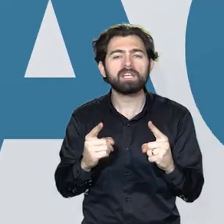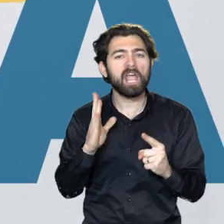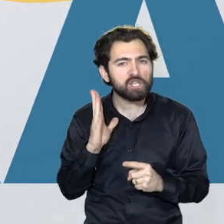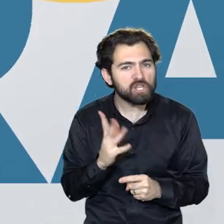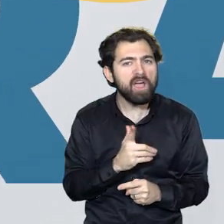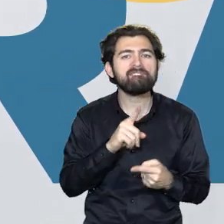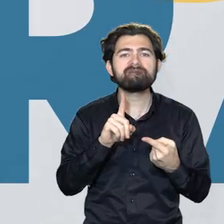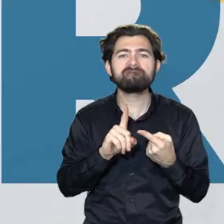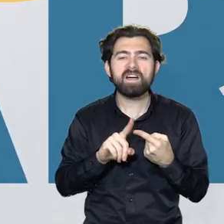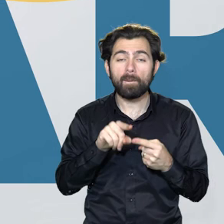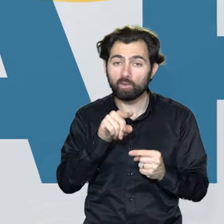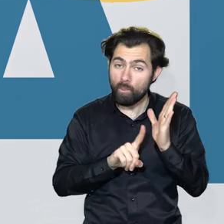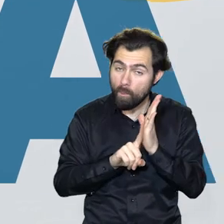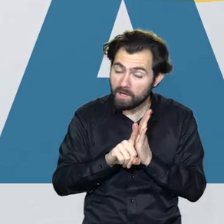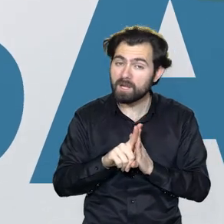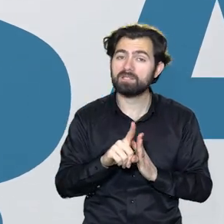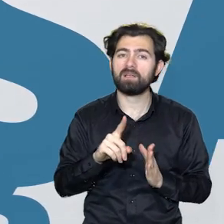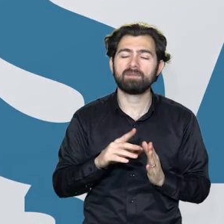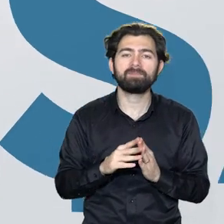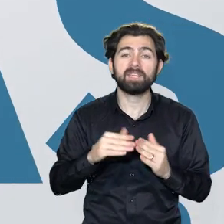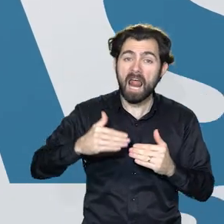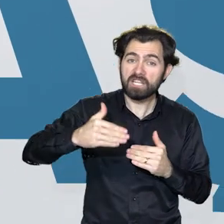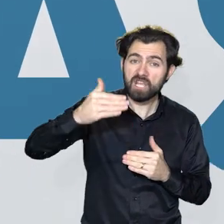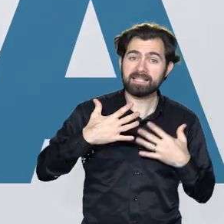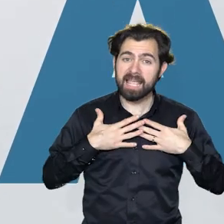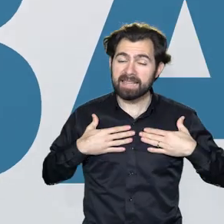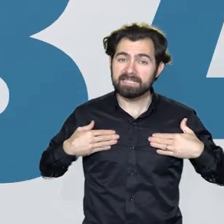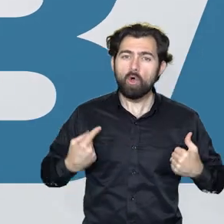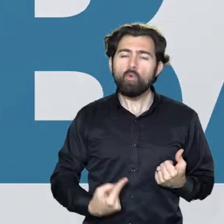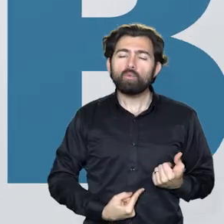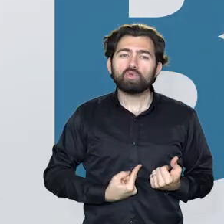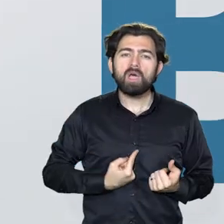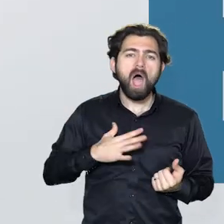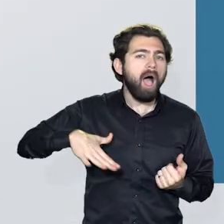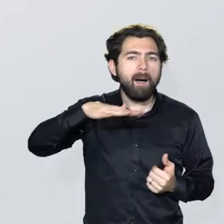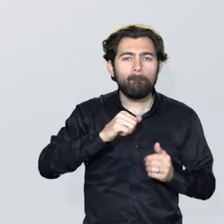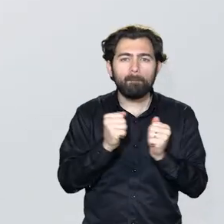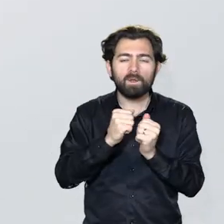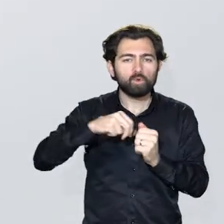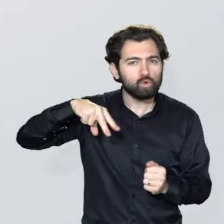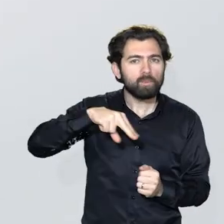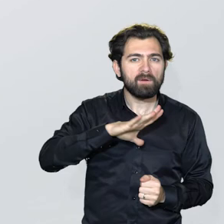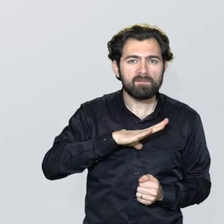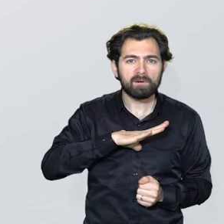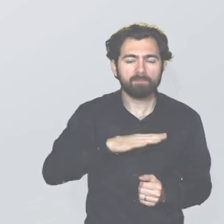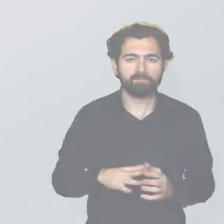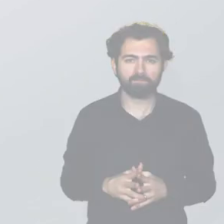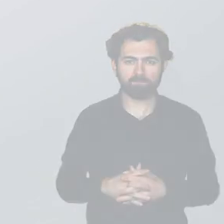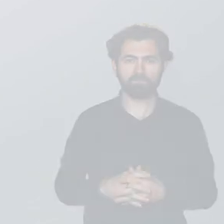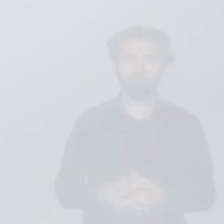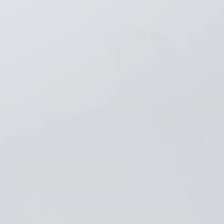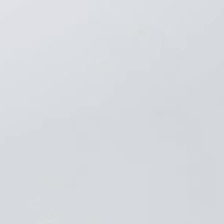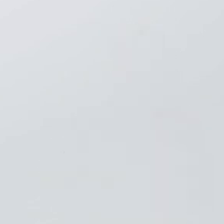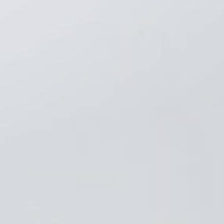atlatacağız ve bunu başaracağız. Geleceğe sağlıkla, umutla hep birlikte yürüyeceğiz.